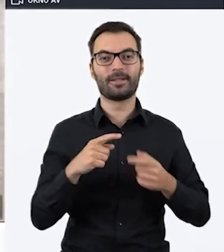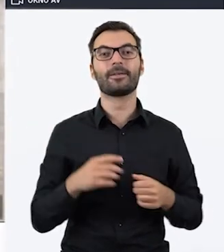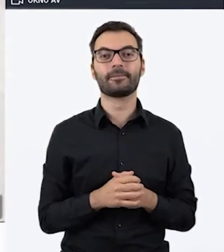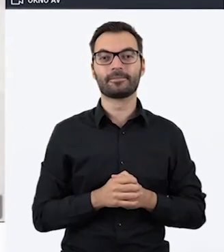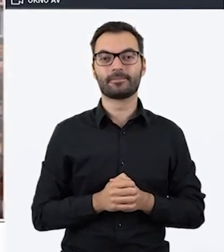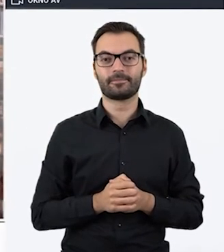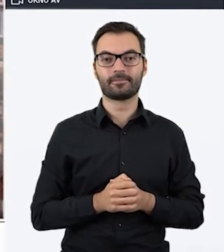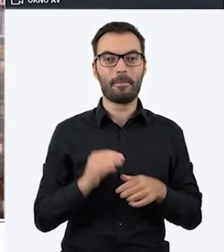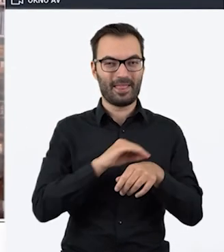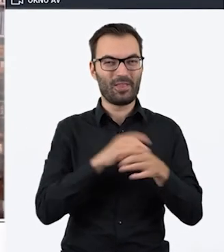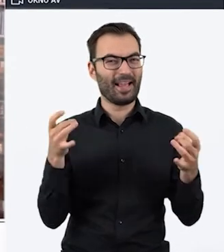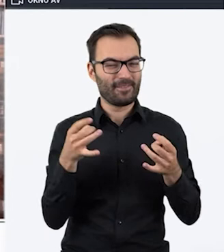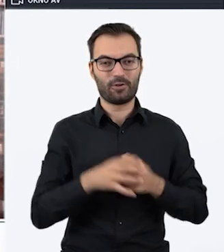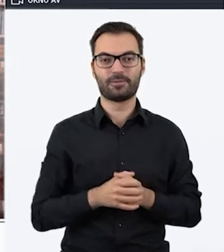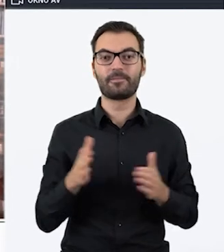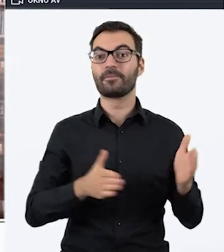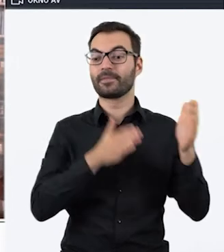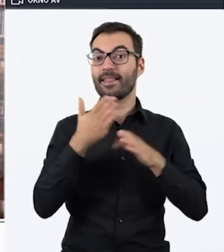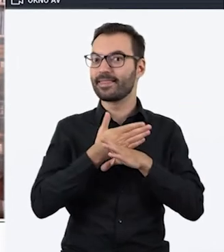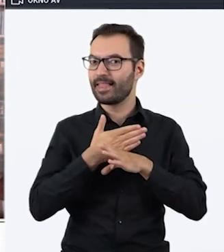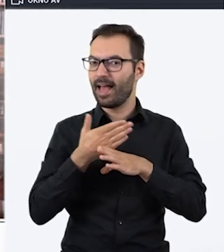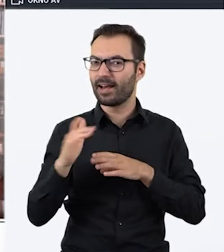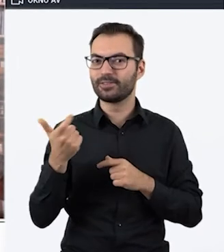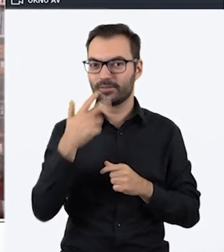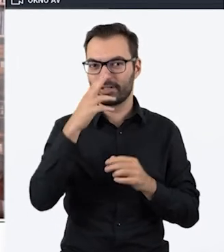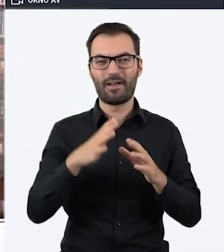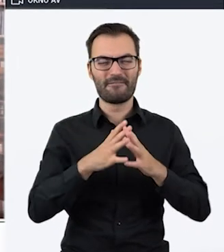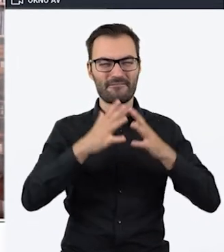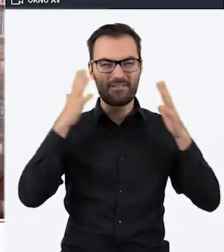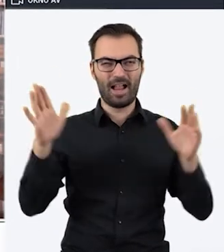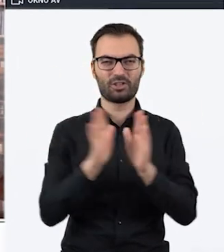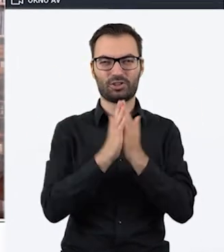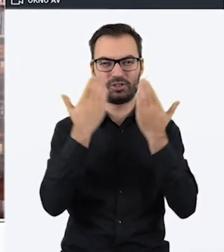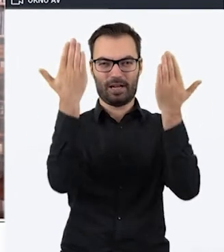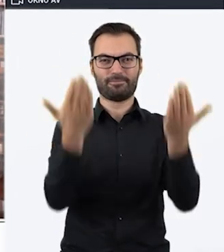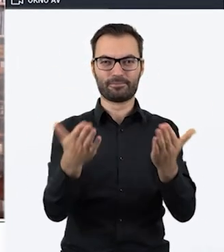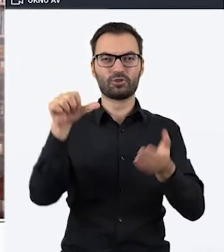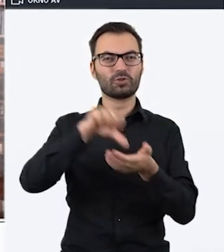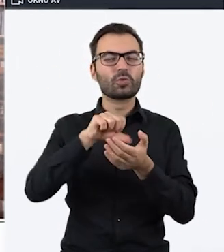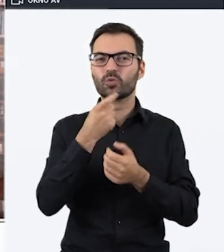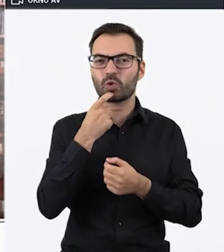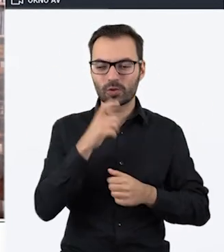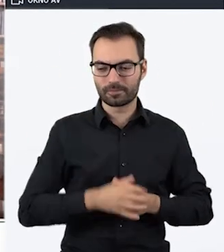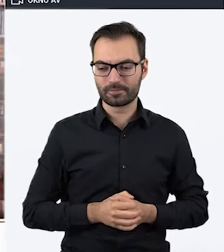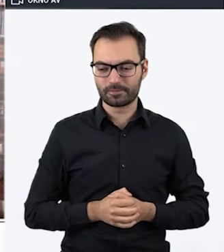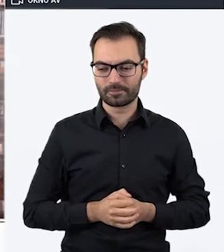Przeszukajmy naszą bibliotekę dalej. No i myślę, że rzuca się nam w oczy ta wielka księga na środku. Zerknijmy, podejdźmy bliżej.